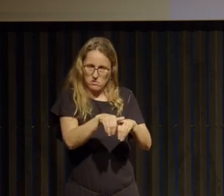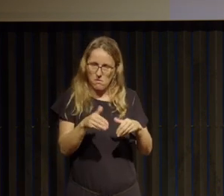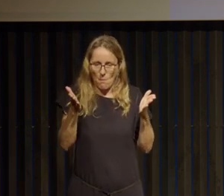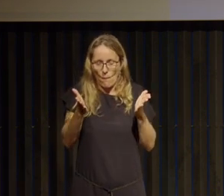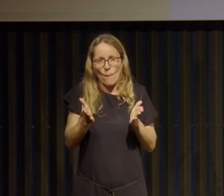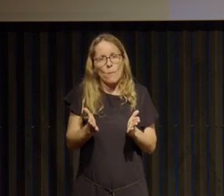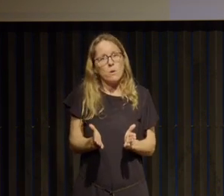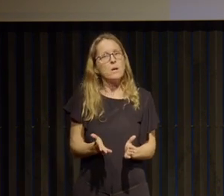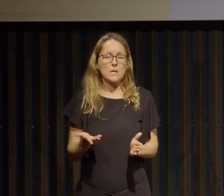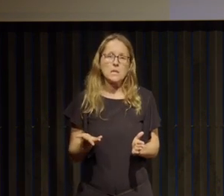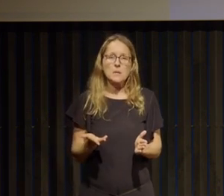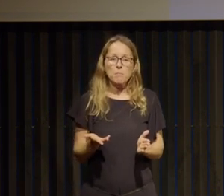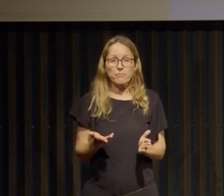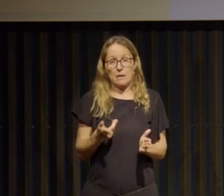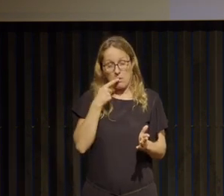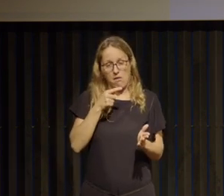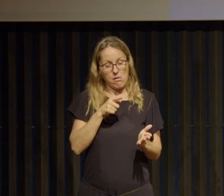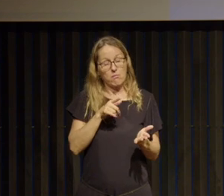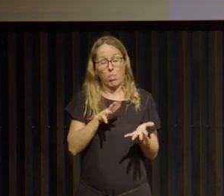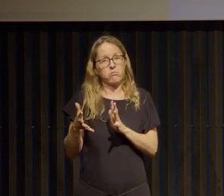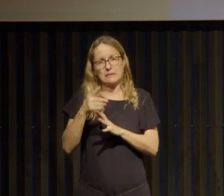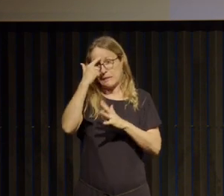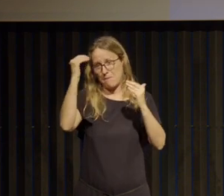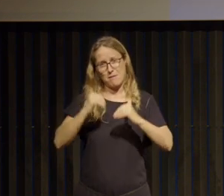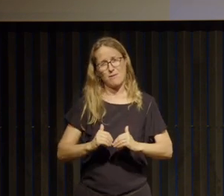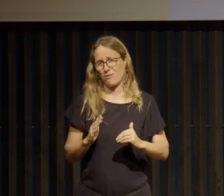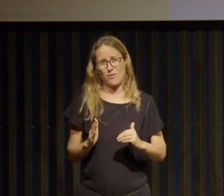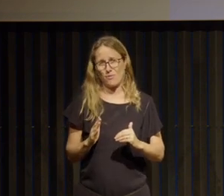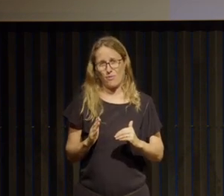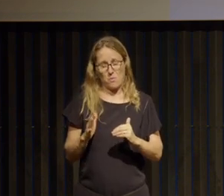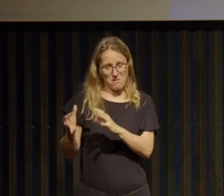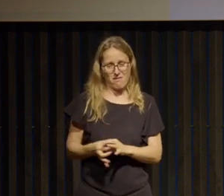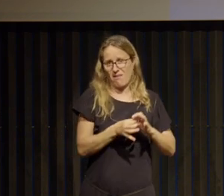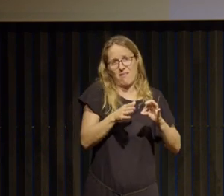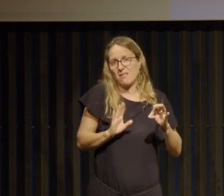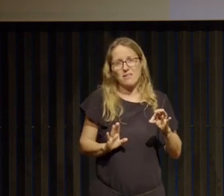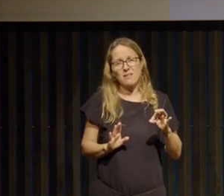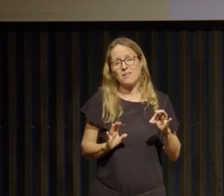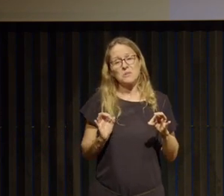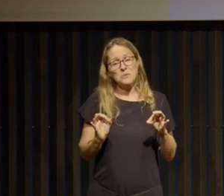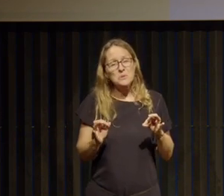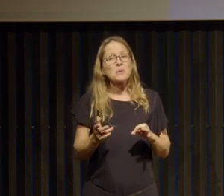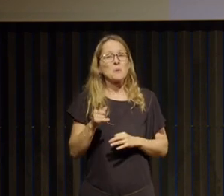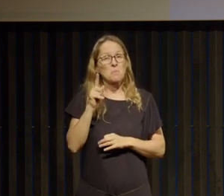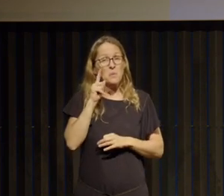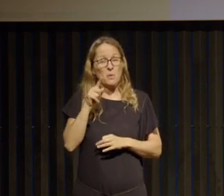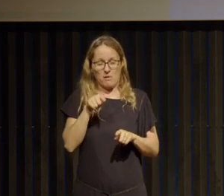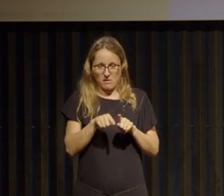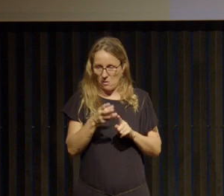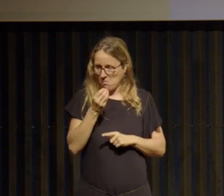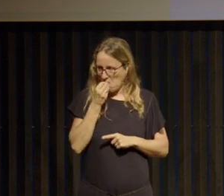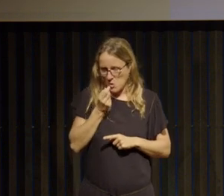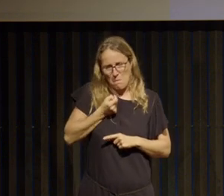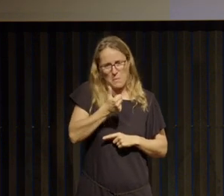et donc très vite j'ai penché dans la dépression de façon vraiment associée je pense qu'effectivement le fait d'être très dénutri